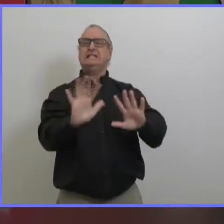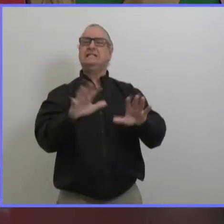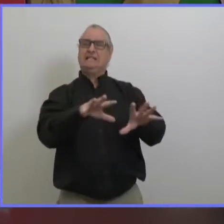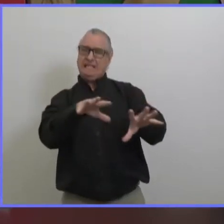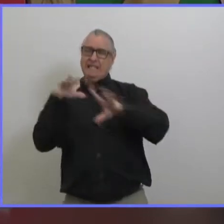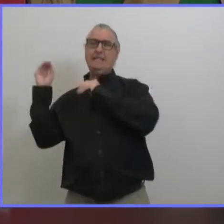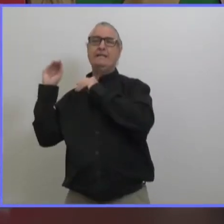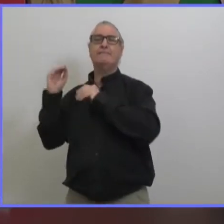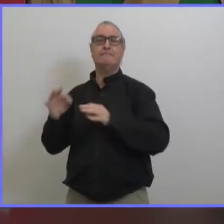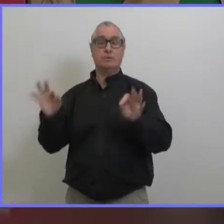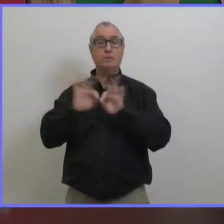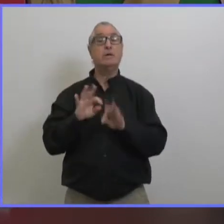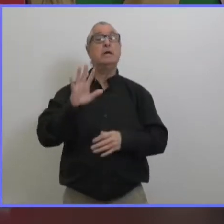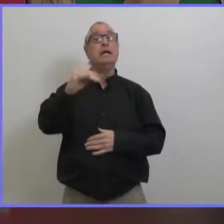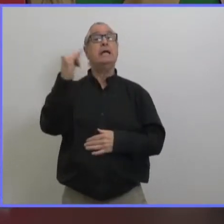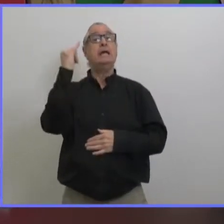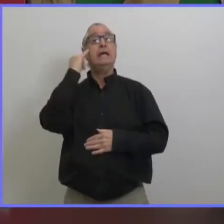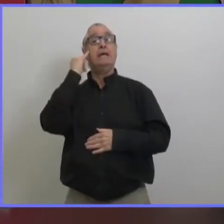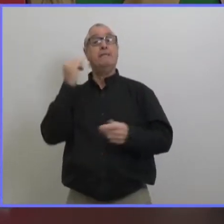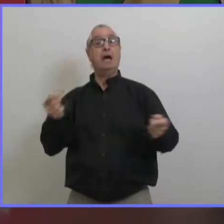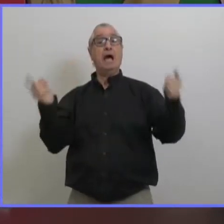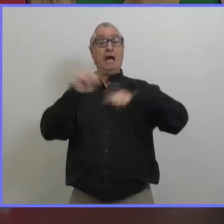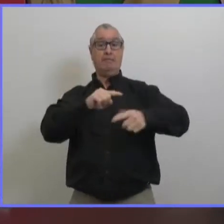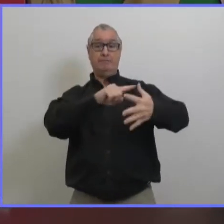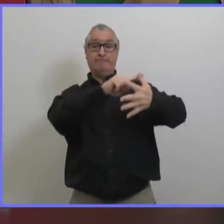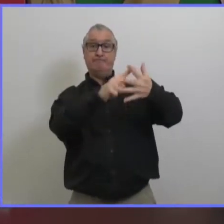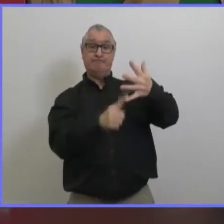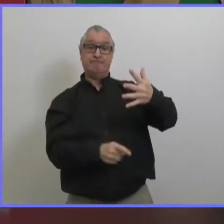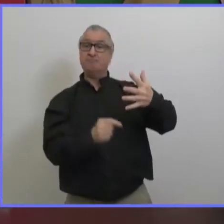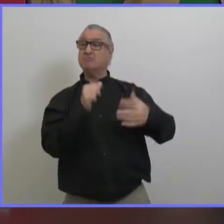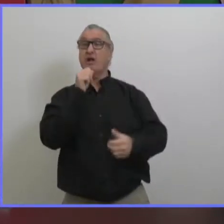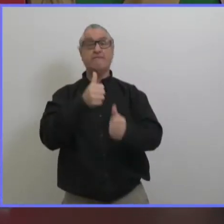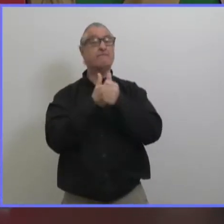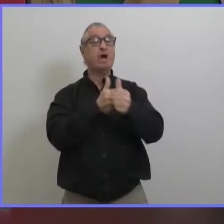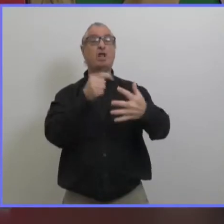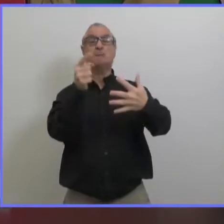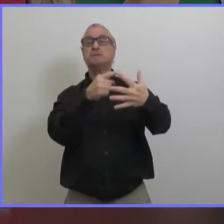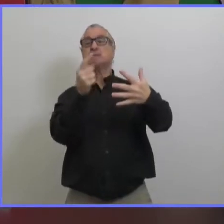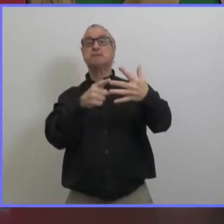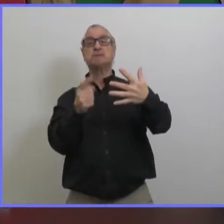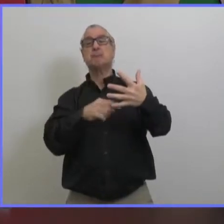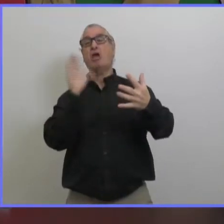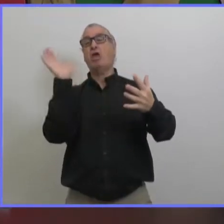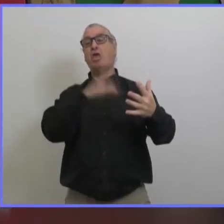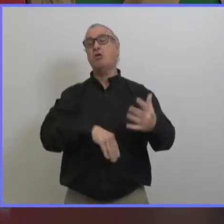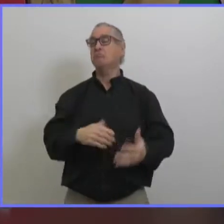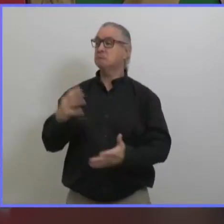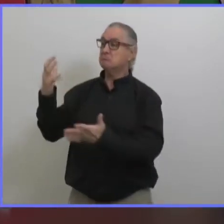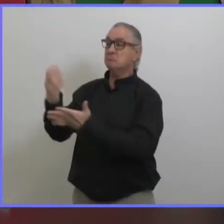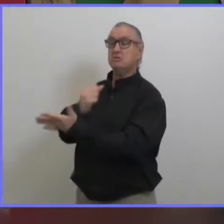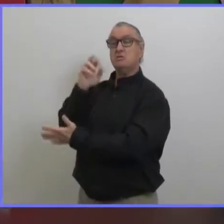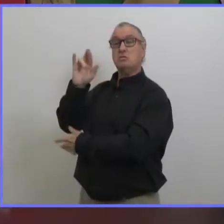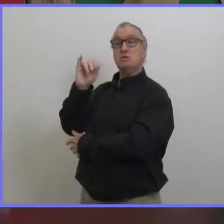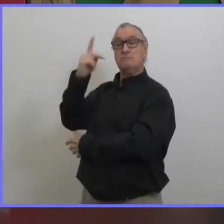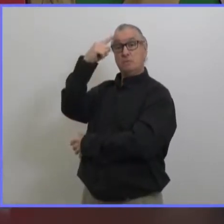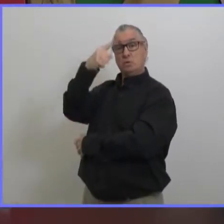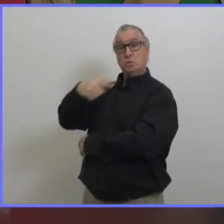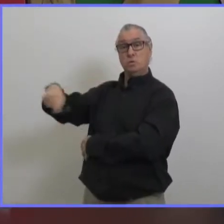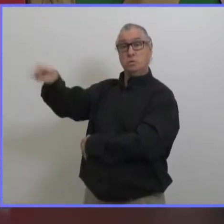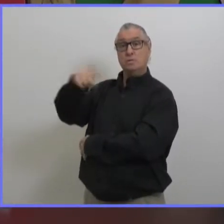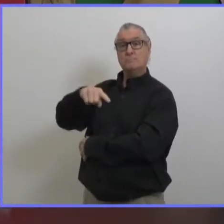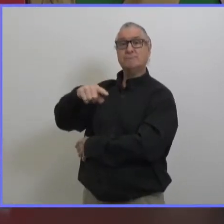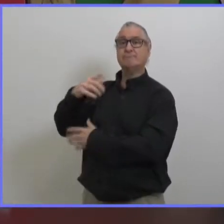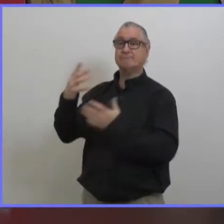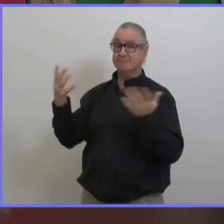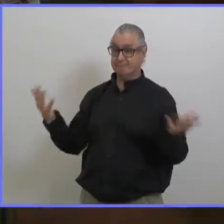fait c'est pas un risque individuel parce que dès qu'on commence à prendre des risques dès qu'on dépasse les mesures on met pas seulement nous mêmes à risque on met